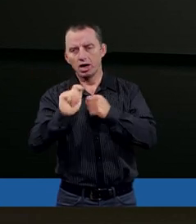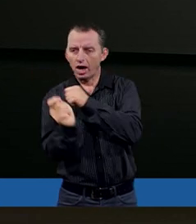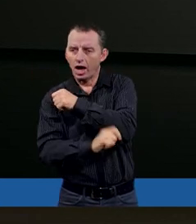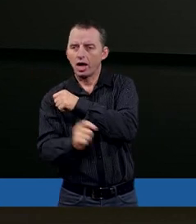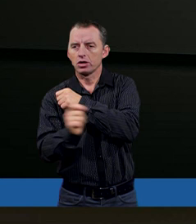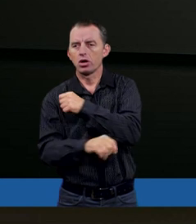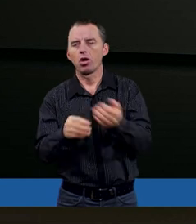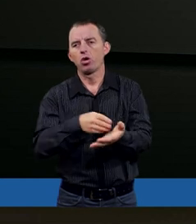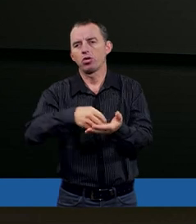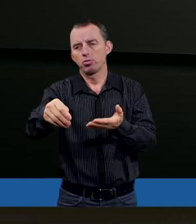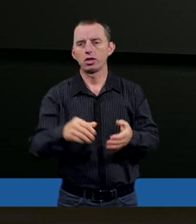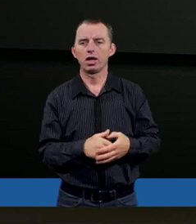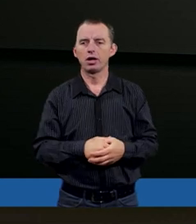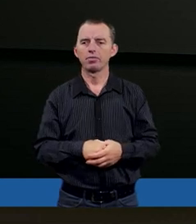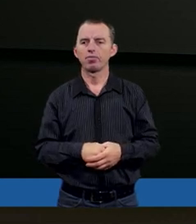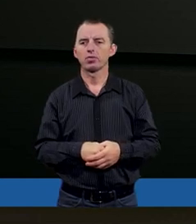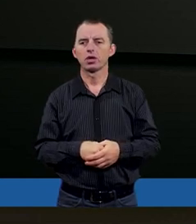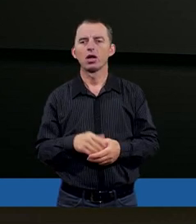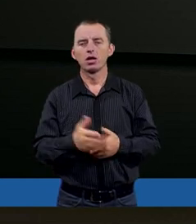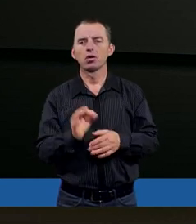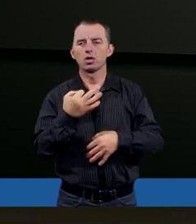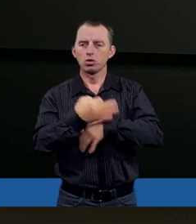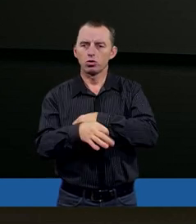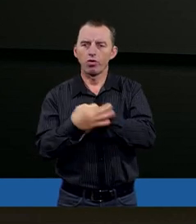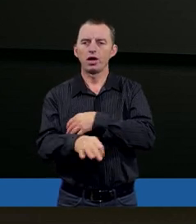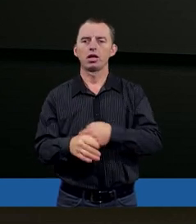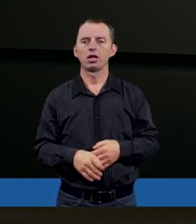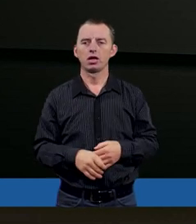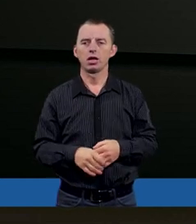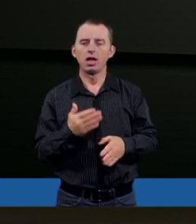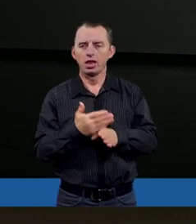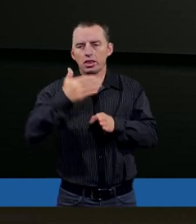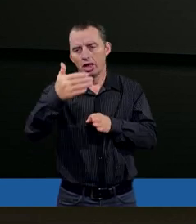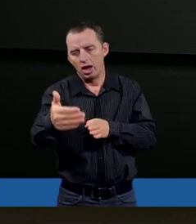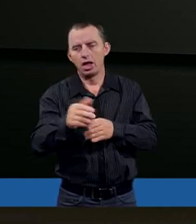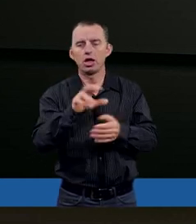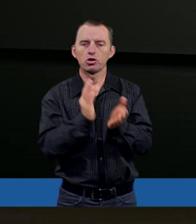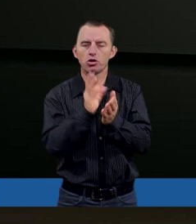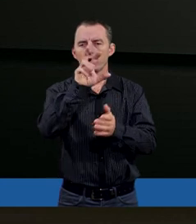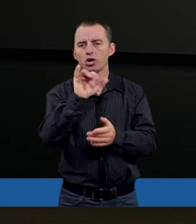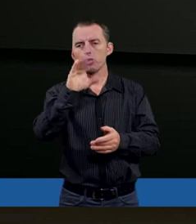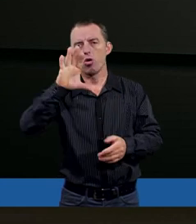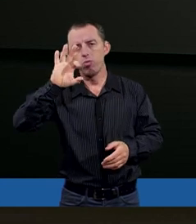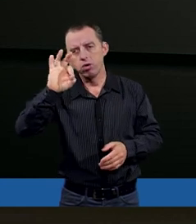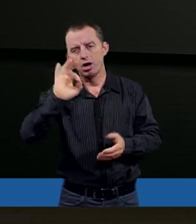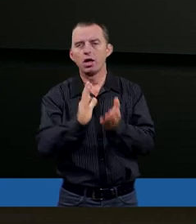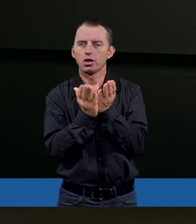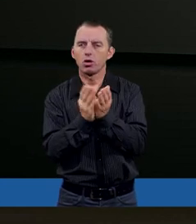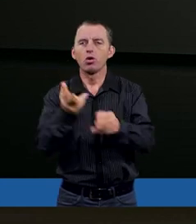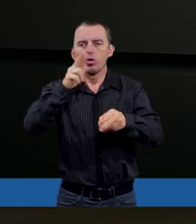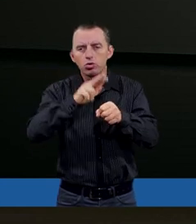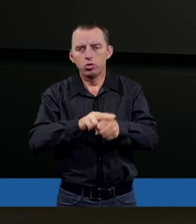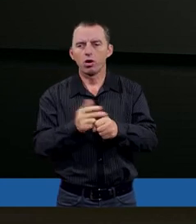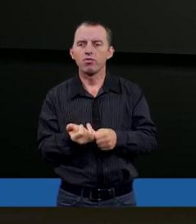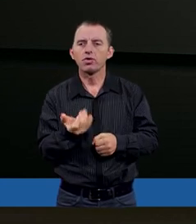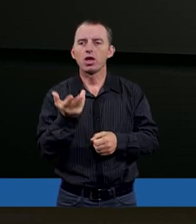odpłata. Będziemy studiowali dalej Księgę Hioba. Księgę, którą wielu